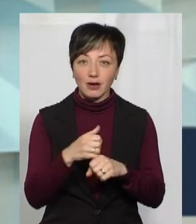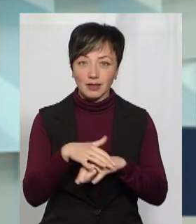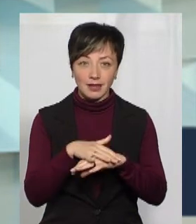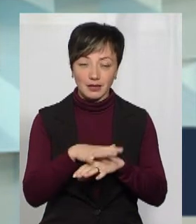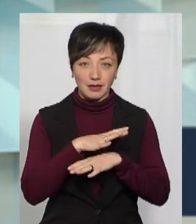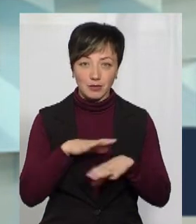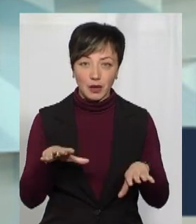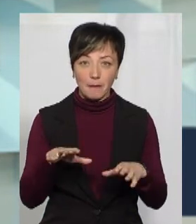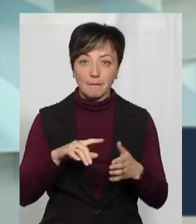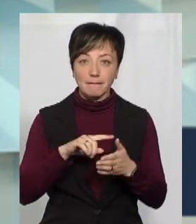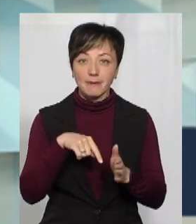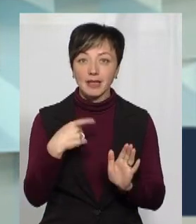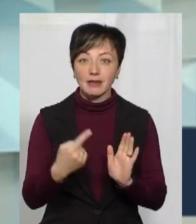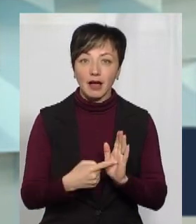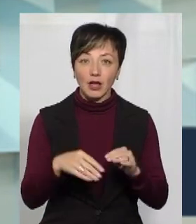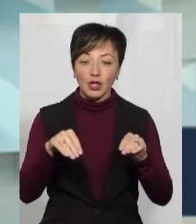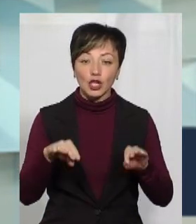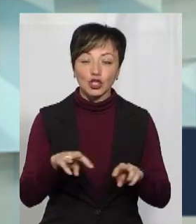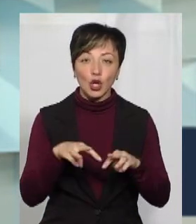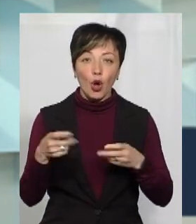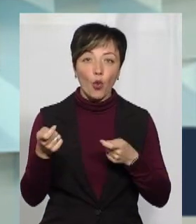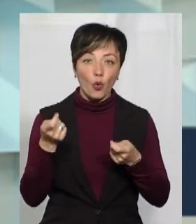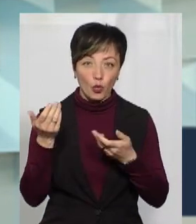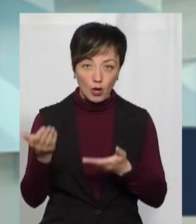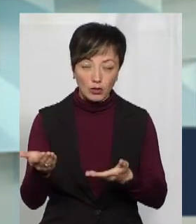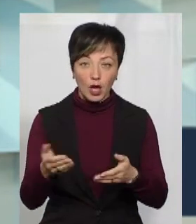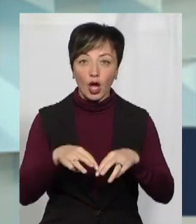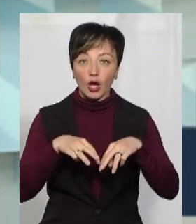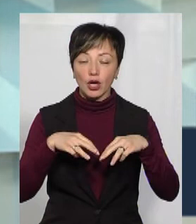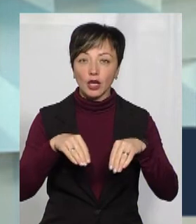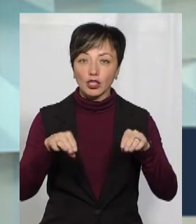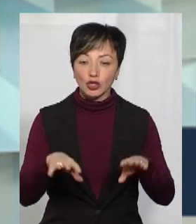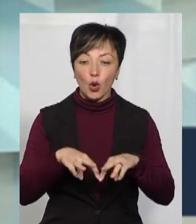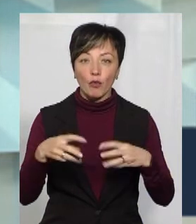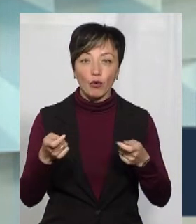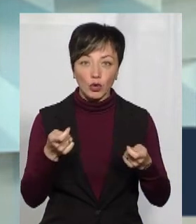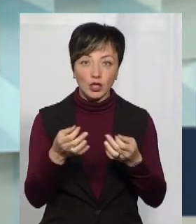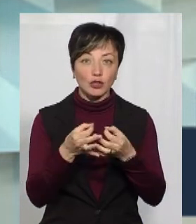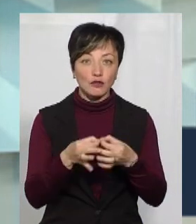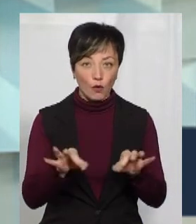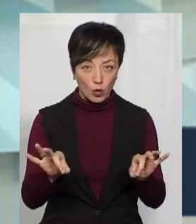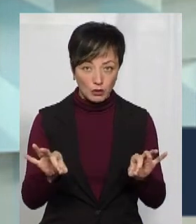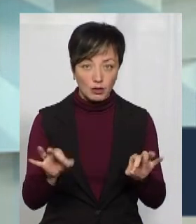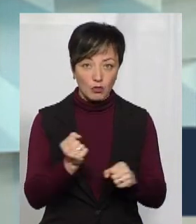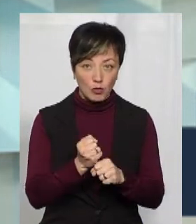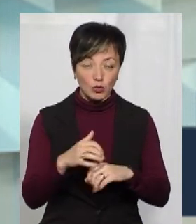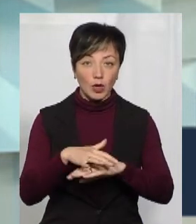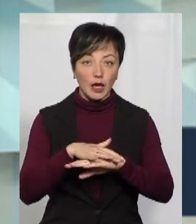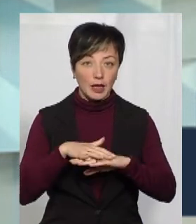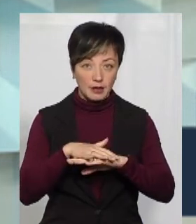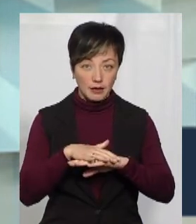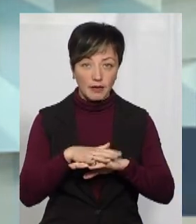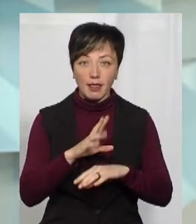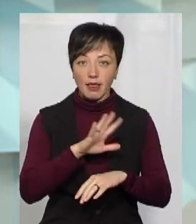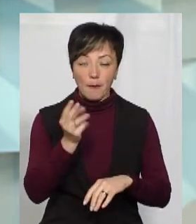Тому сьогодні питання в площині стоїть рішення уряду. Тобто рішенням уряду, якщо формулювання буде таке, що дозволити роботу ринків